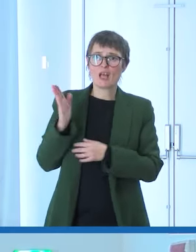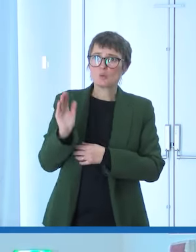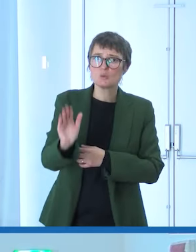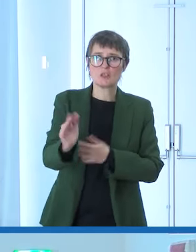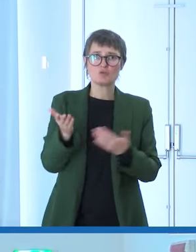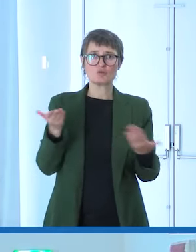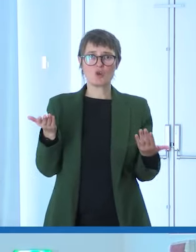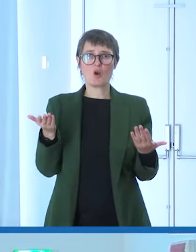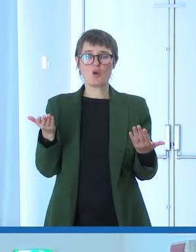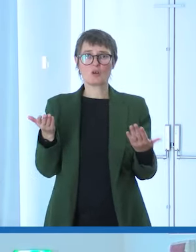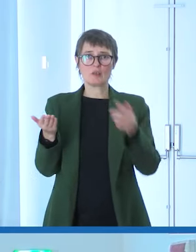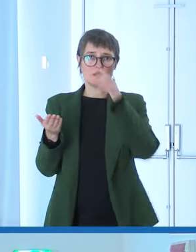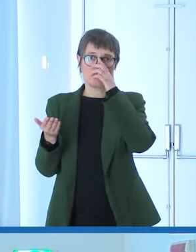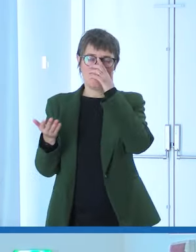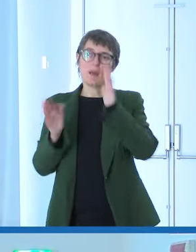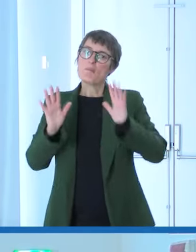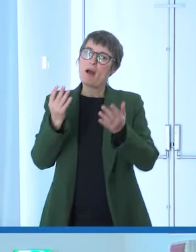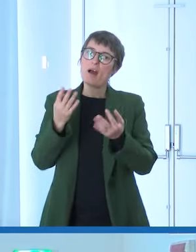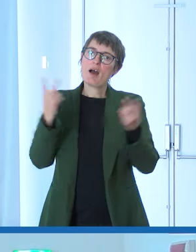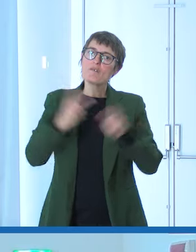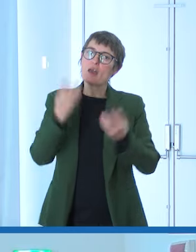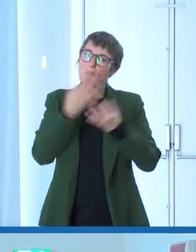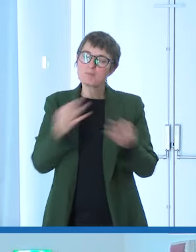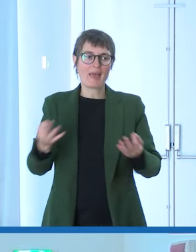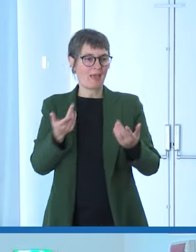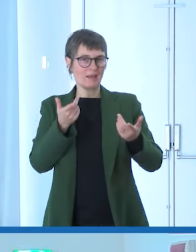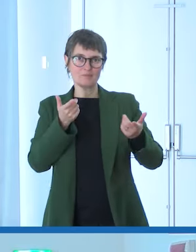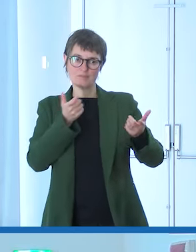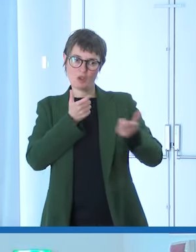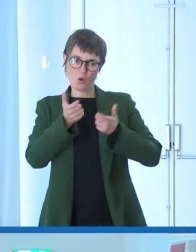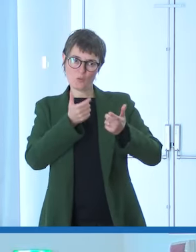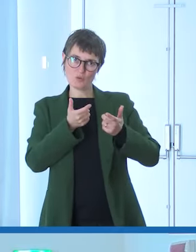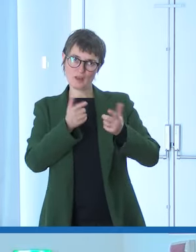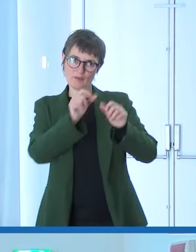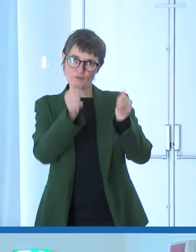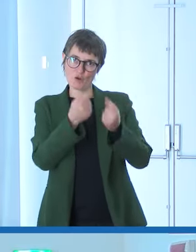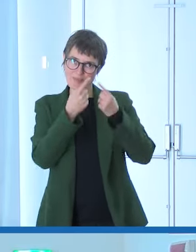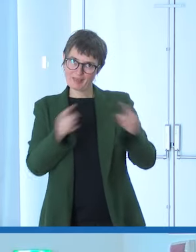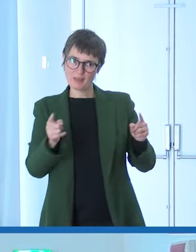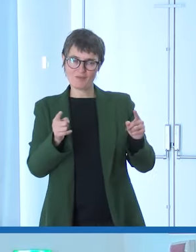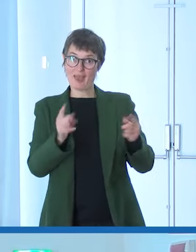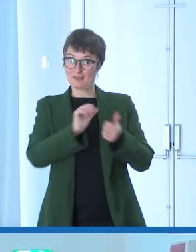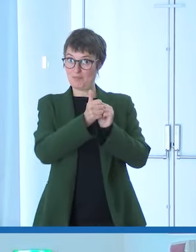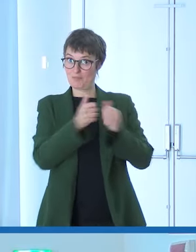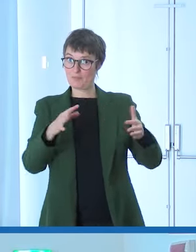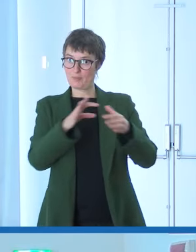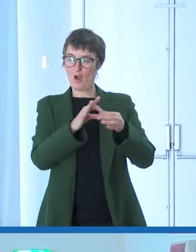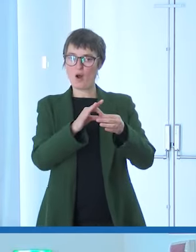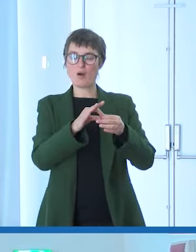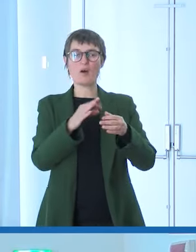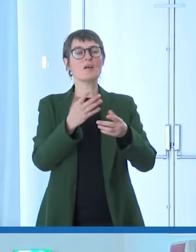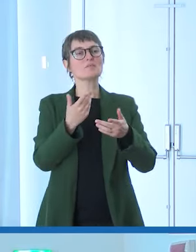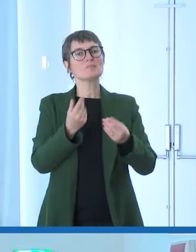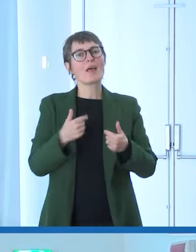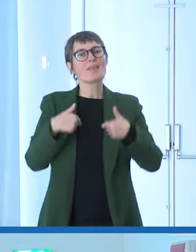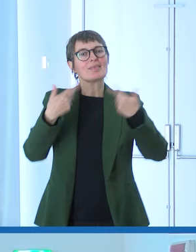sport, se ci aiuta a battere qualche barriera e a superare qualche steccato, e andare, diciamo, oltre gli schemi